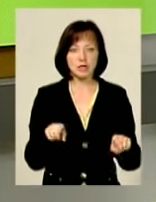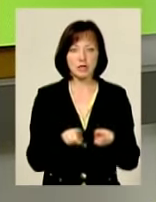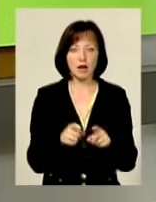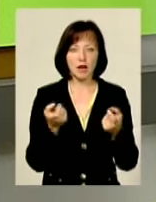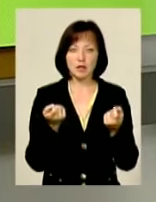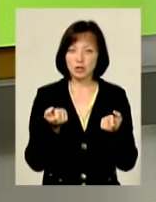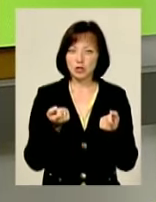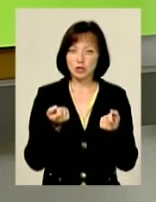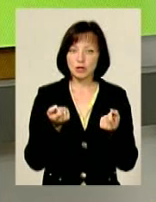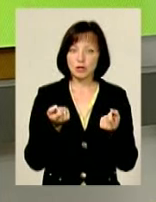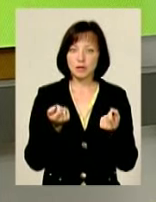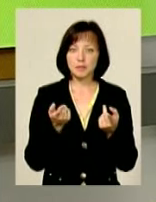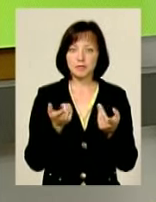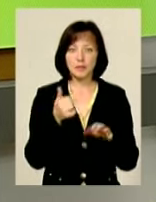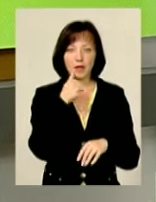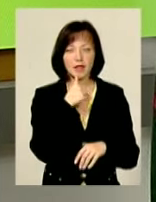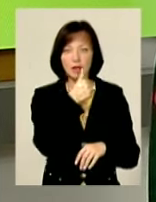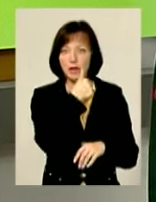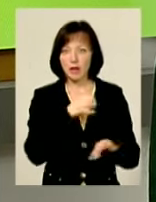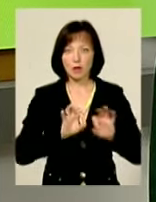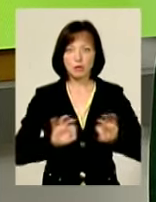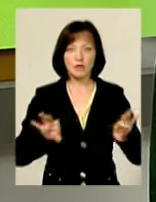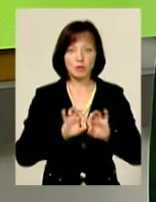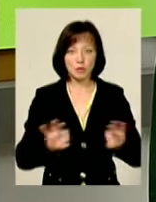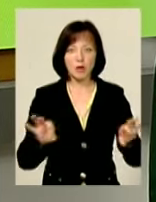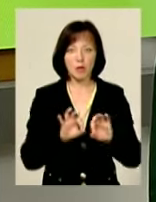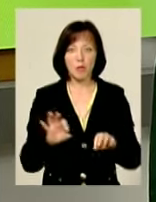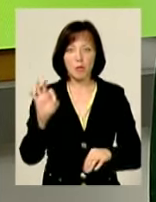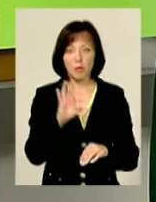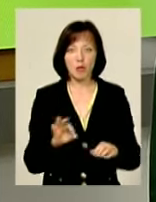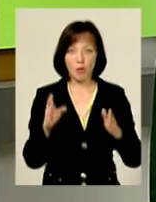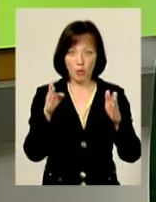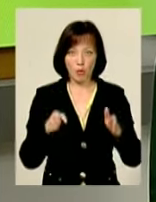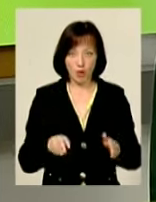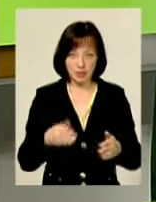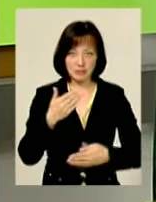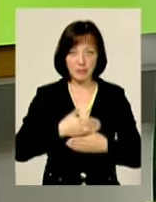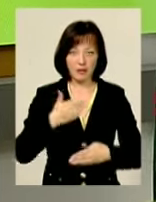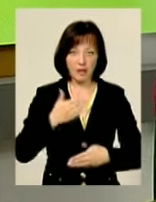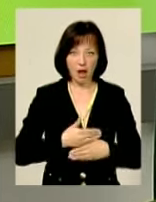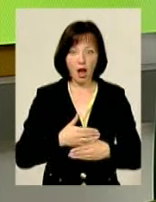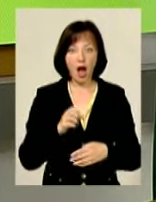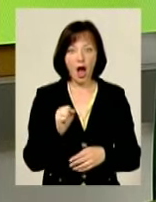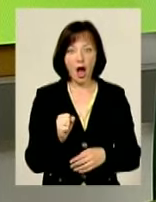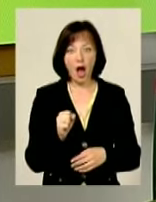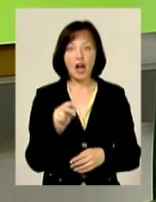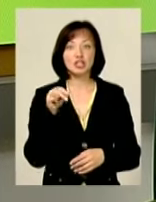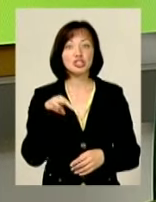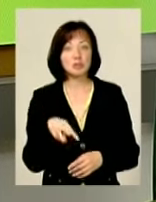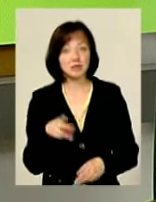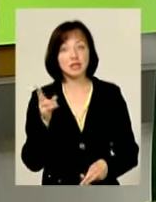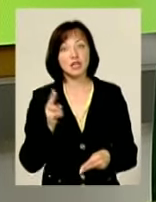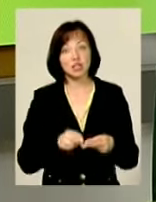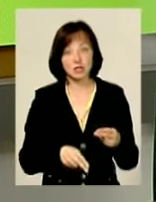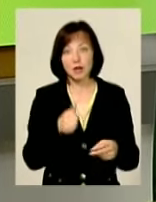трішки інтрига. Розповідають-розповідають про спектакль. А чим закінчиться,